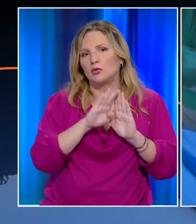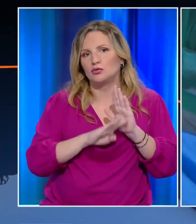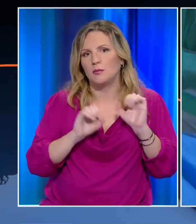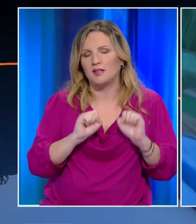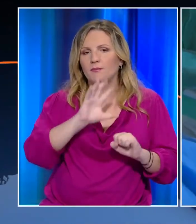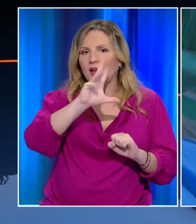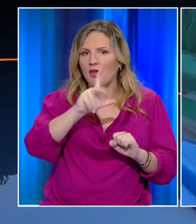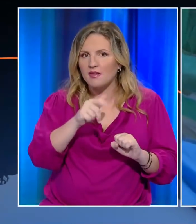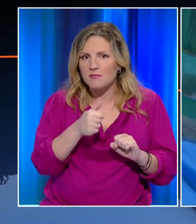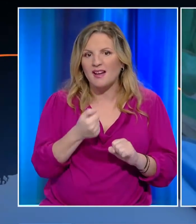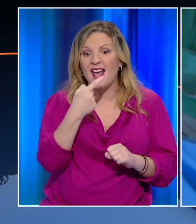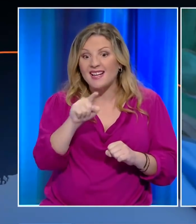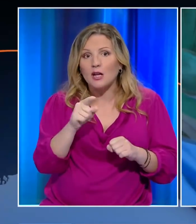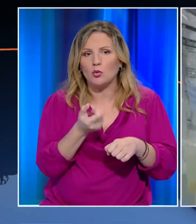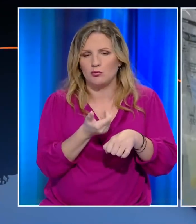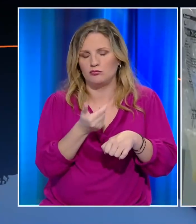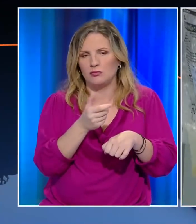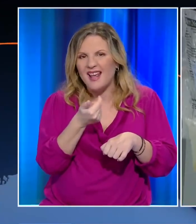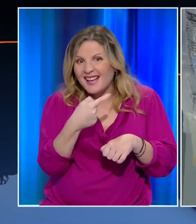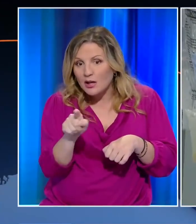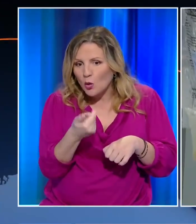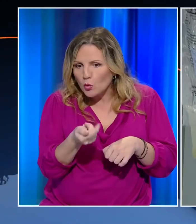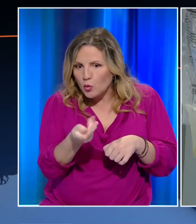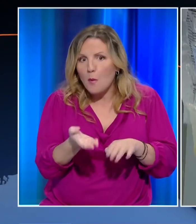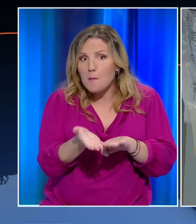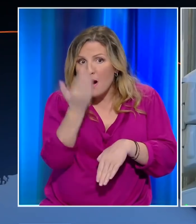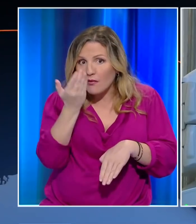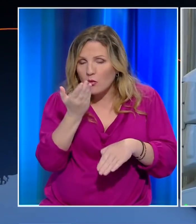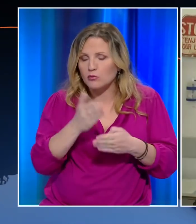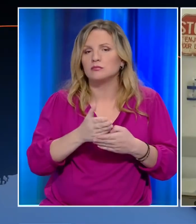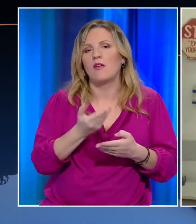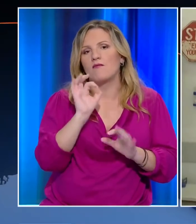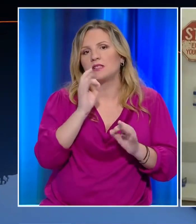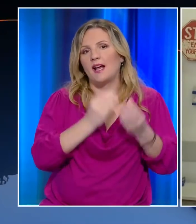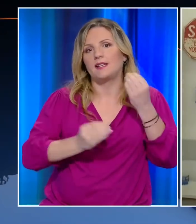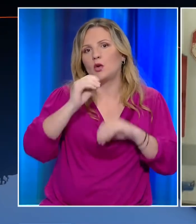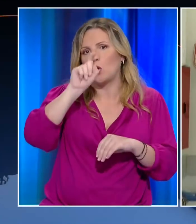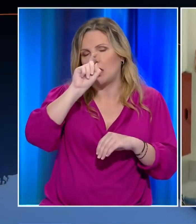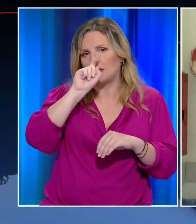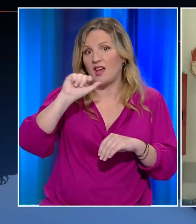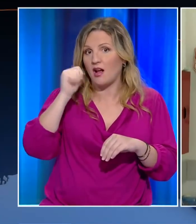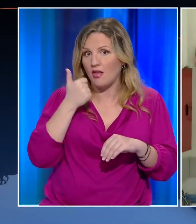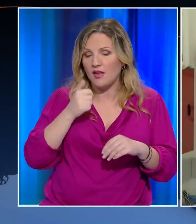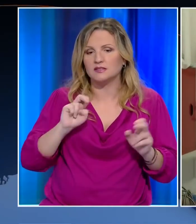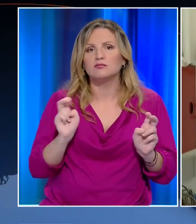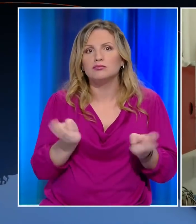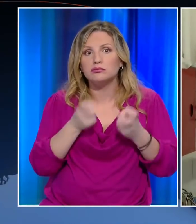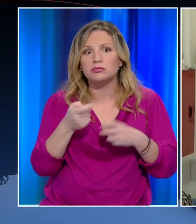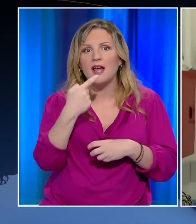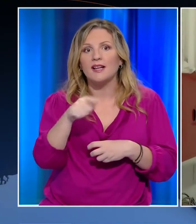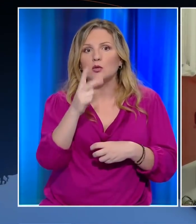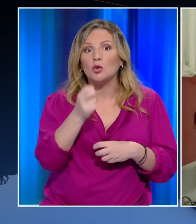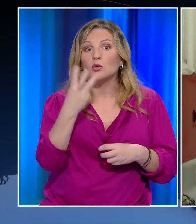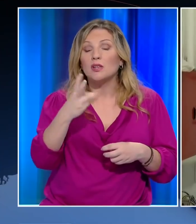Καθημερινά τριψήφιος αριθμός κρούσματων καταγράφεται στη χώρα με το επίκεντρο να παραμένει η Αττική, που και χτες εντοπίστηκαν 123